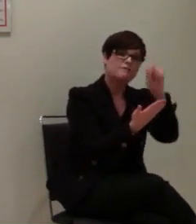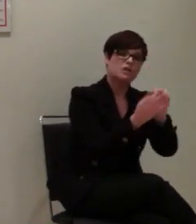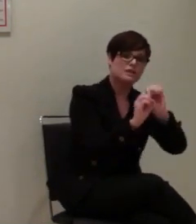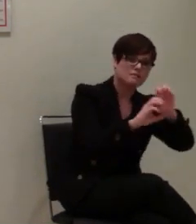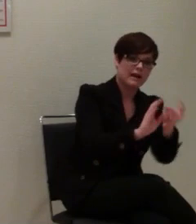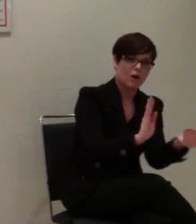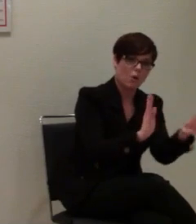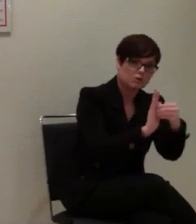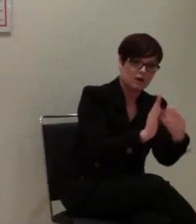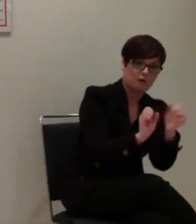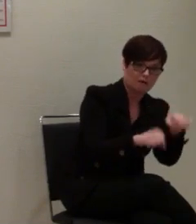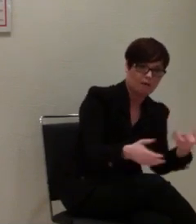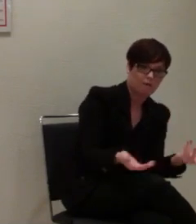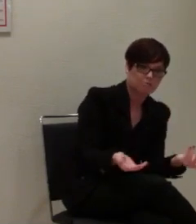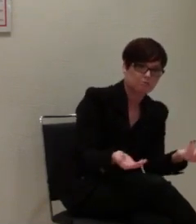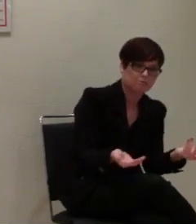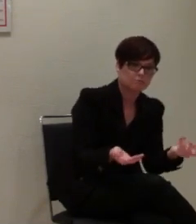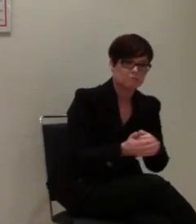können.